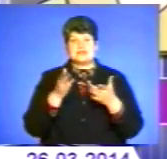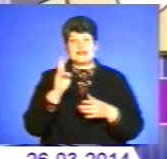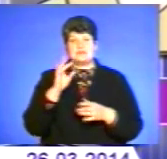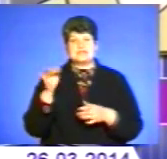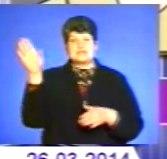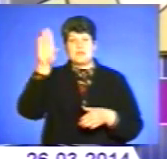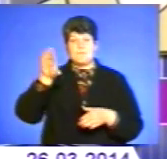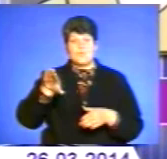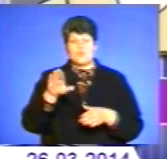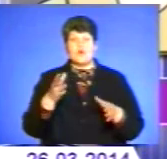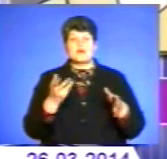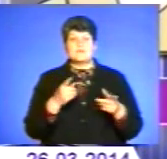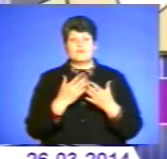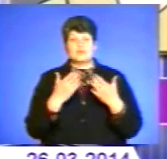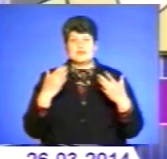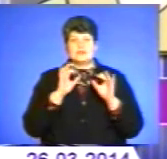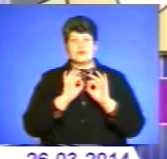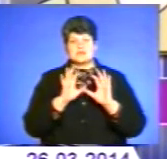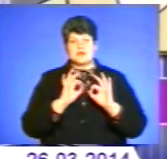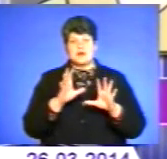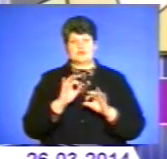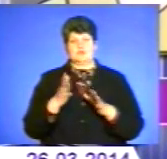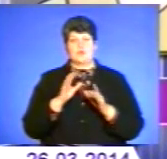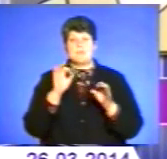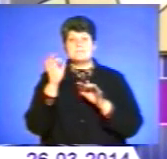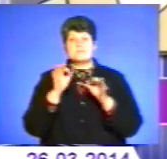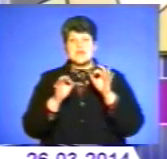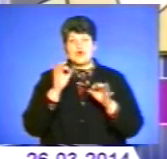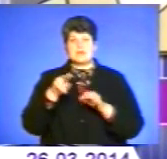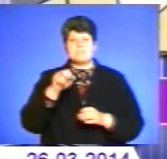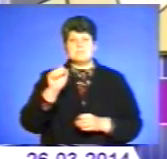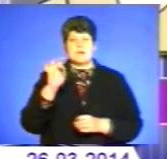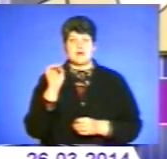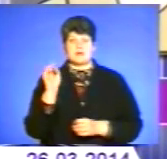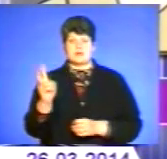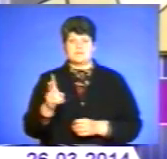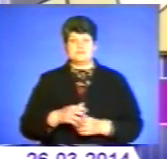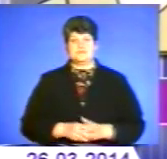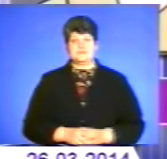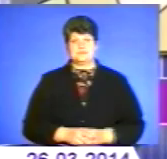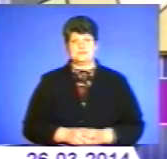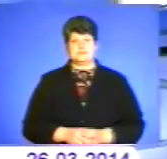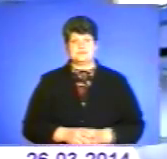горами, де розкажуть про флору і фауну природного парку. Наталя Бліхар-Кременець, Вісті ТТБ.